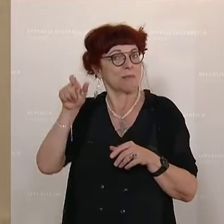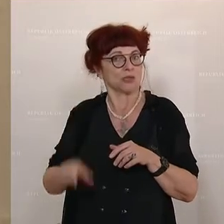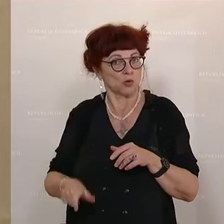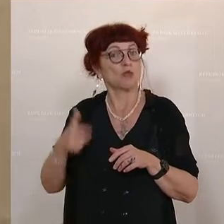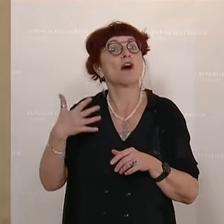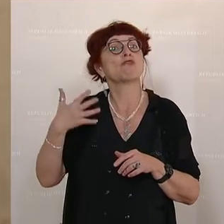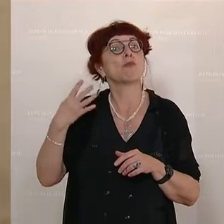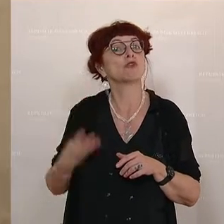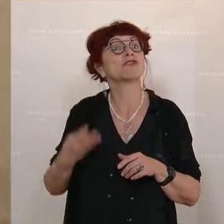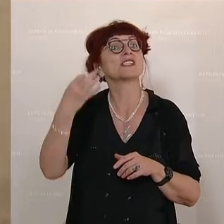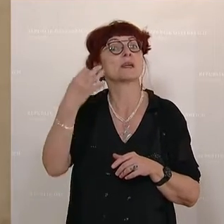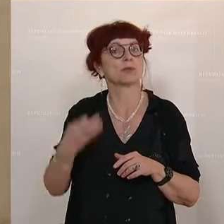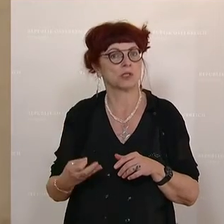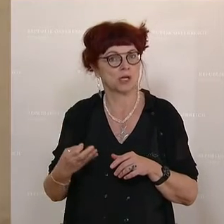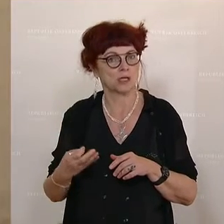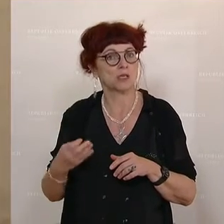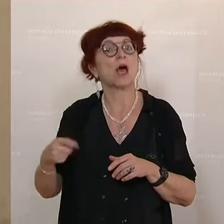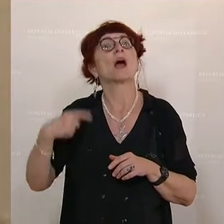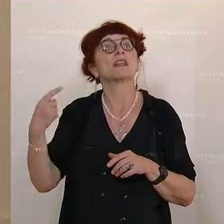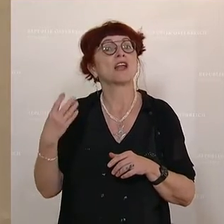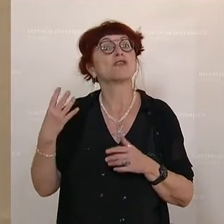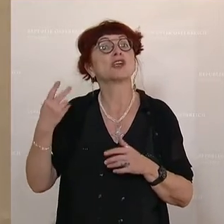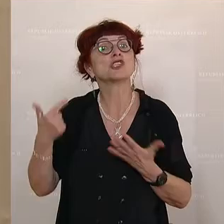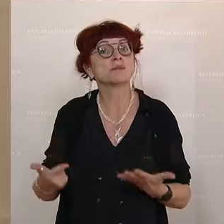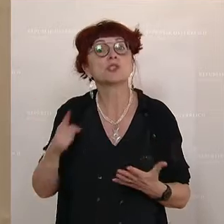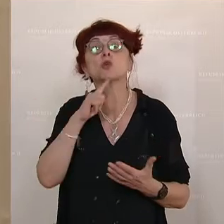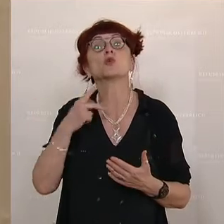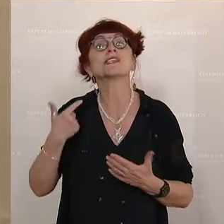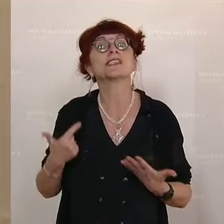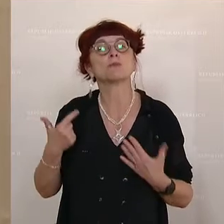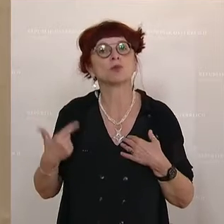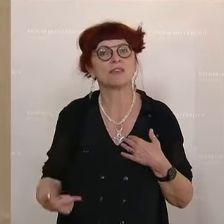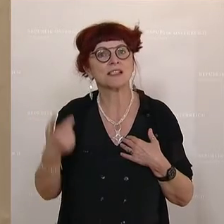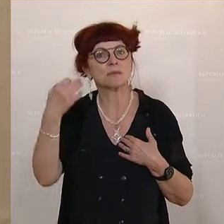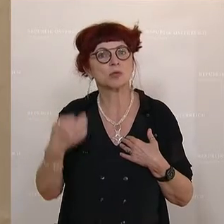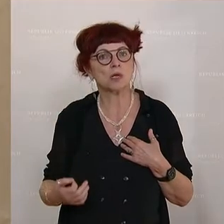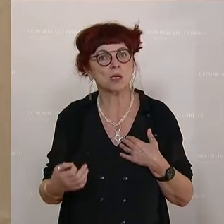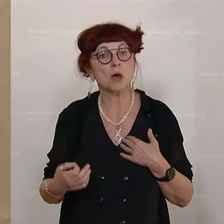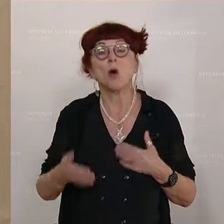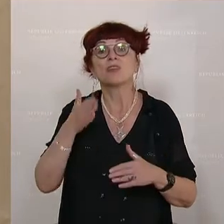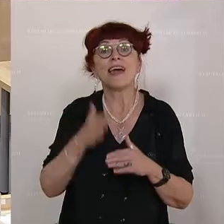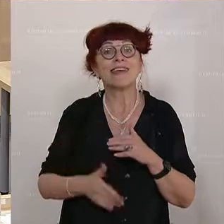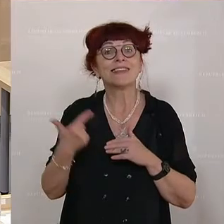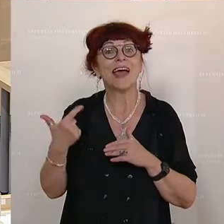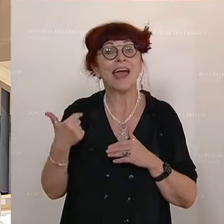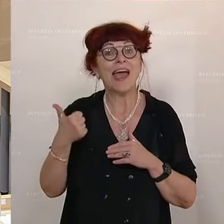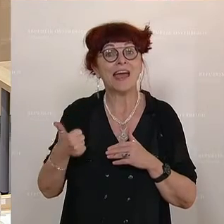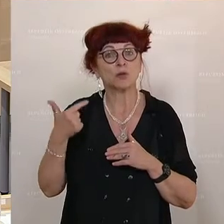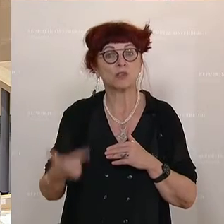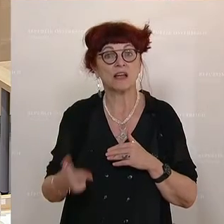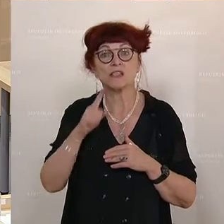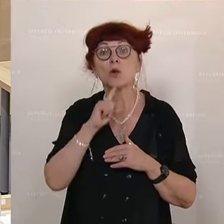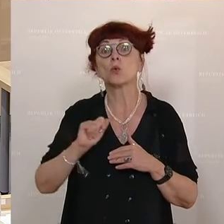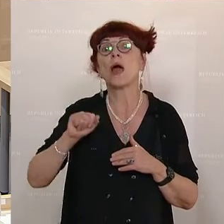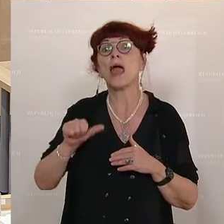Jahr 1974 waren es nur mehr 27 Prozent. Und im Jahr 21, Ende 21 waren es nur mehr 11